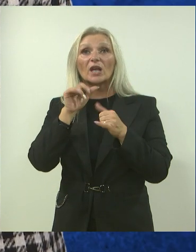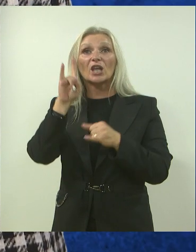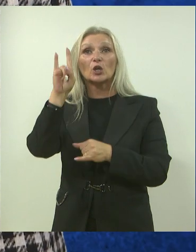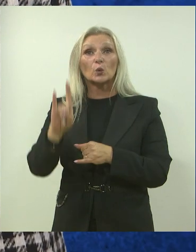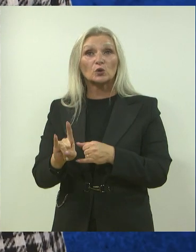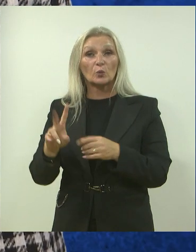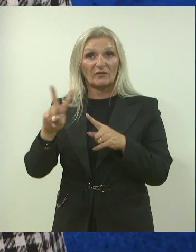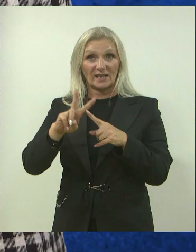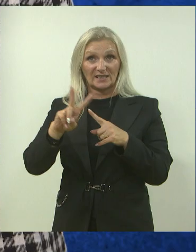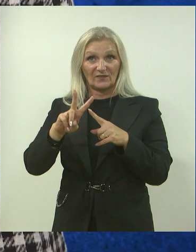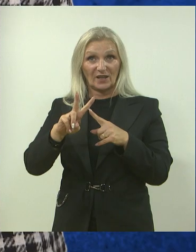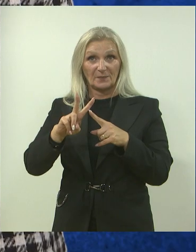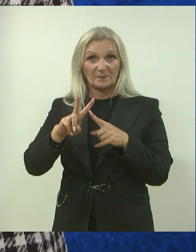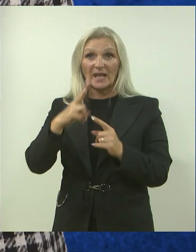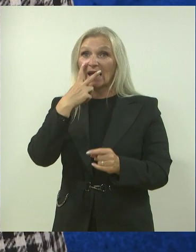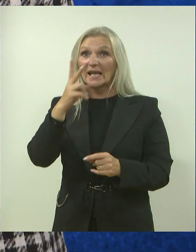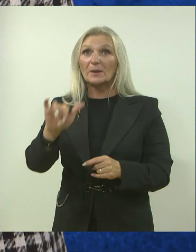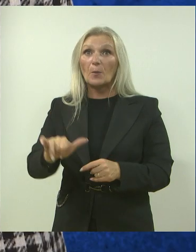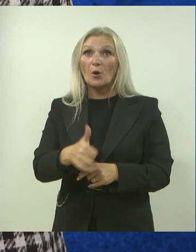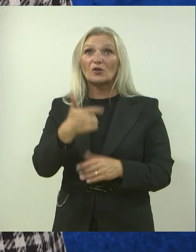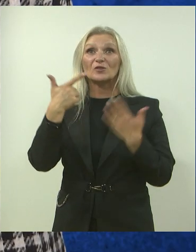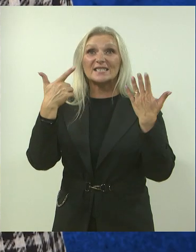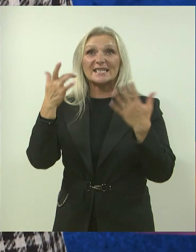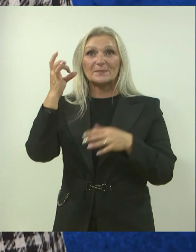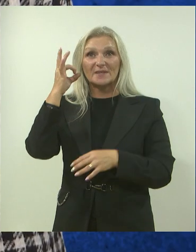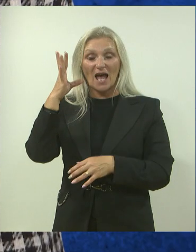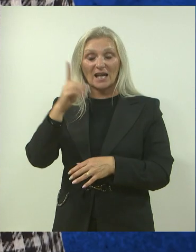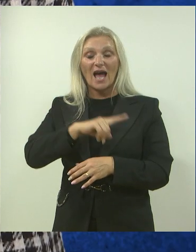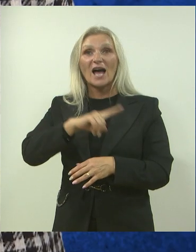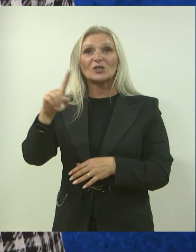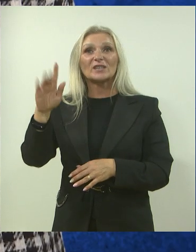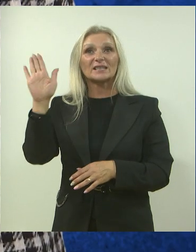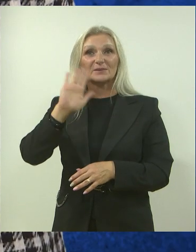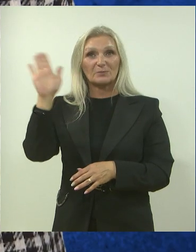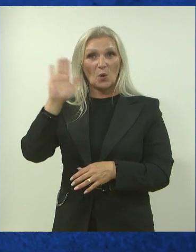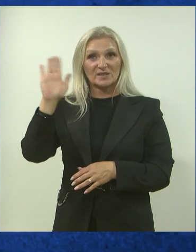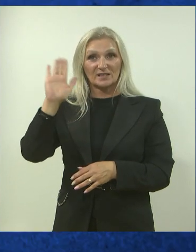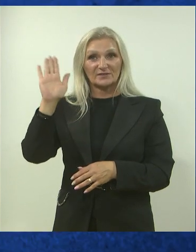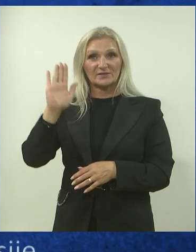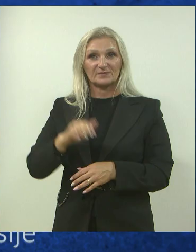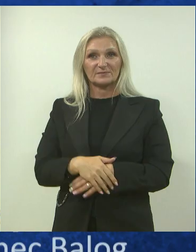kanalu VTV televizije. Gledamo se ponovno za tjedan dana, a do tad srdećan vam pozdrav.